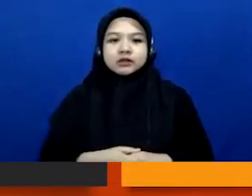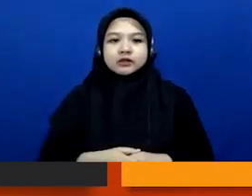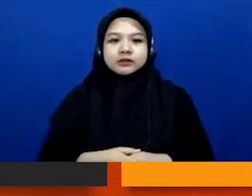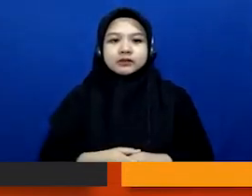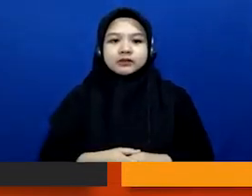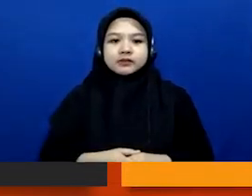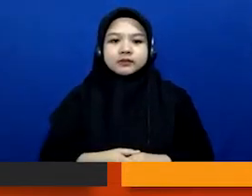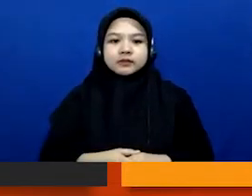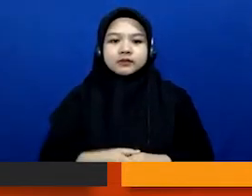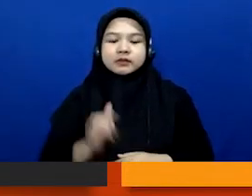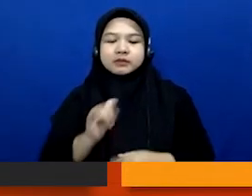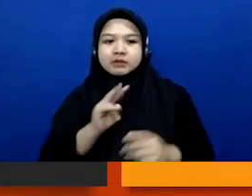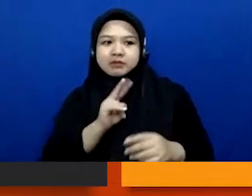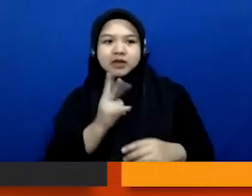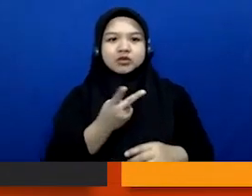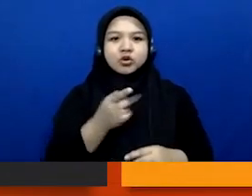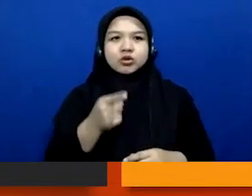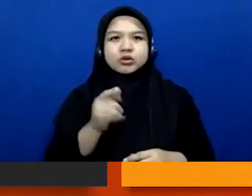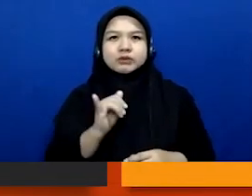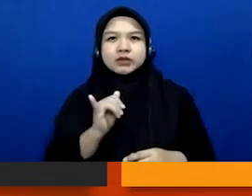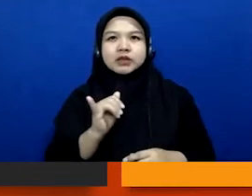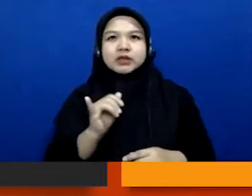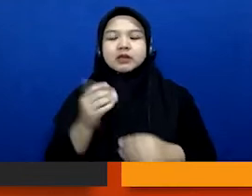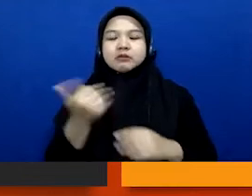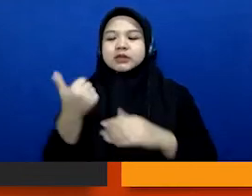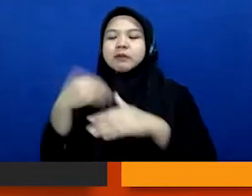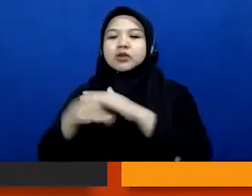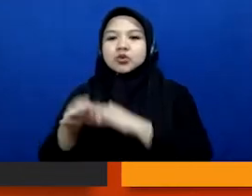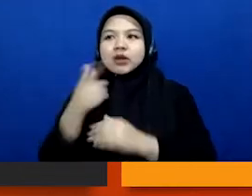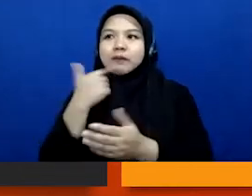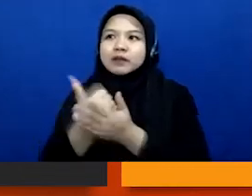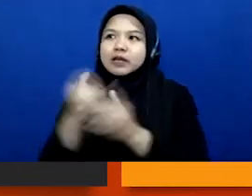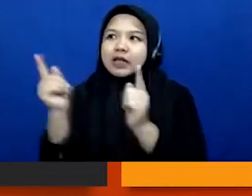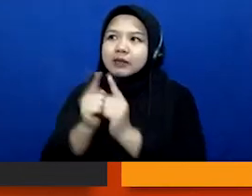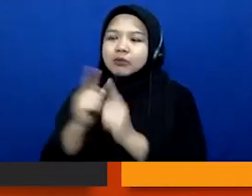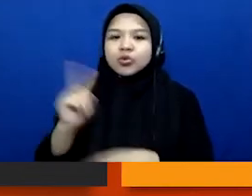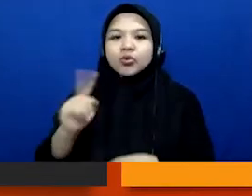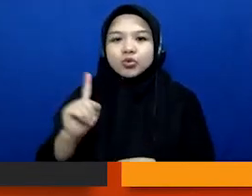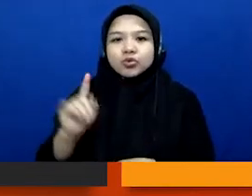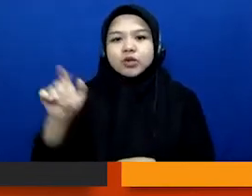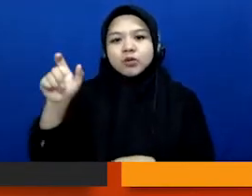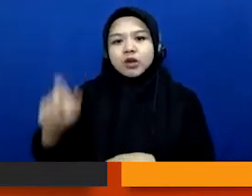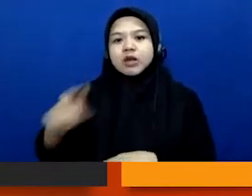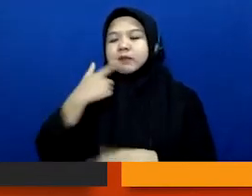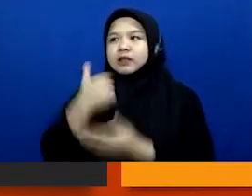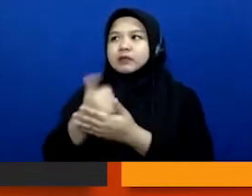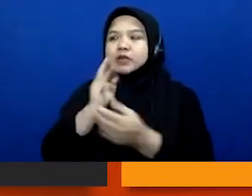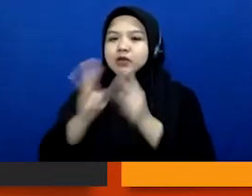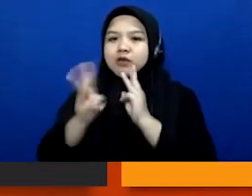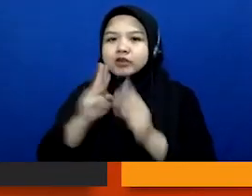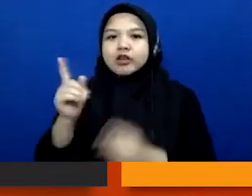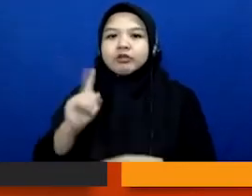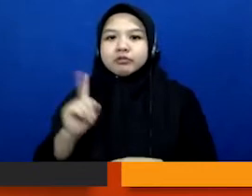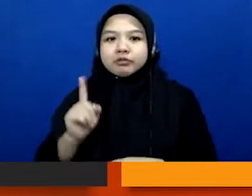dengan mengecoh ini hanya untuk pokoknya pintu masuk deh yang penting bisa ketemu dulu sama aktornya yang penting bisa wawancara dulu sama